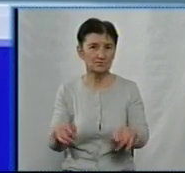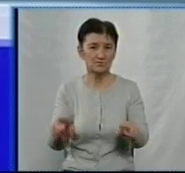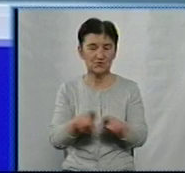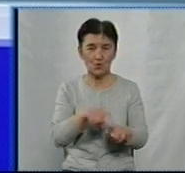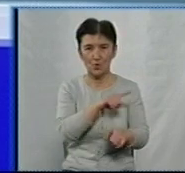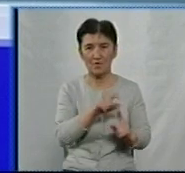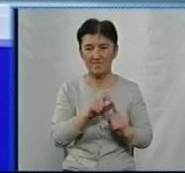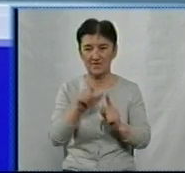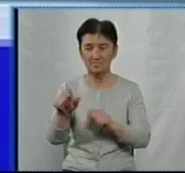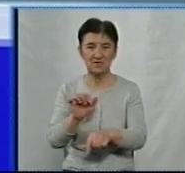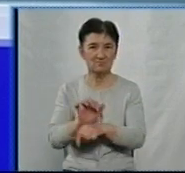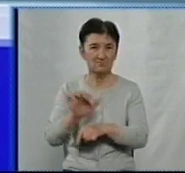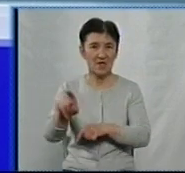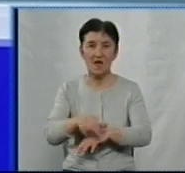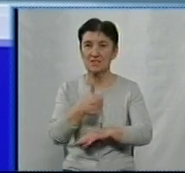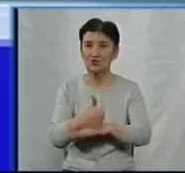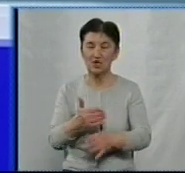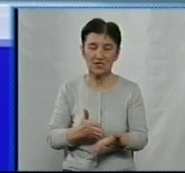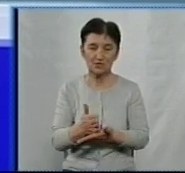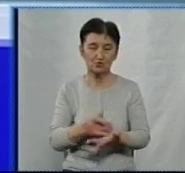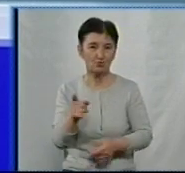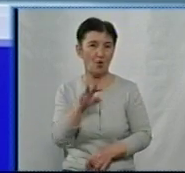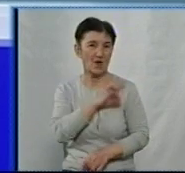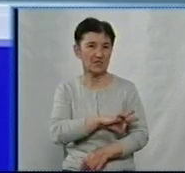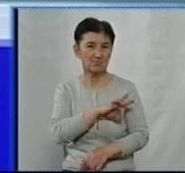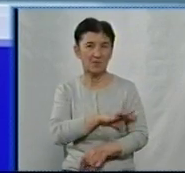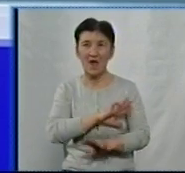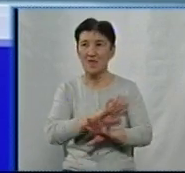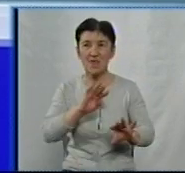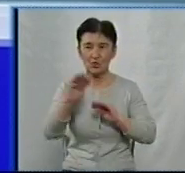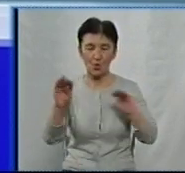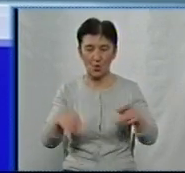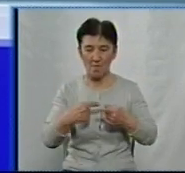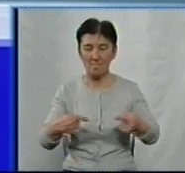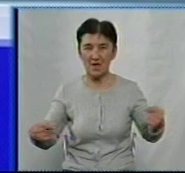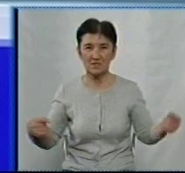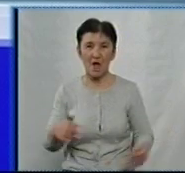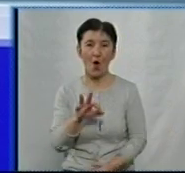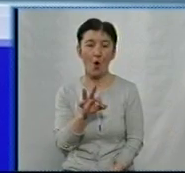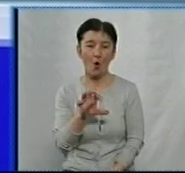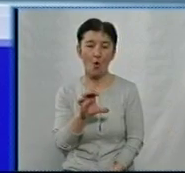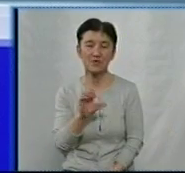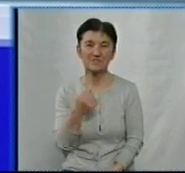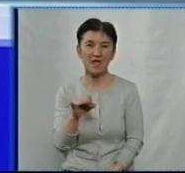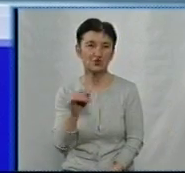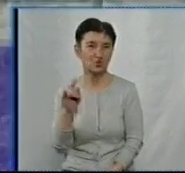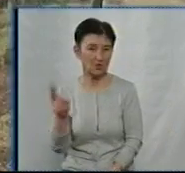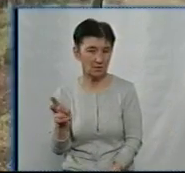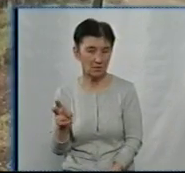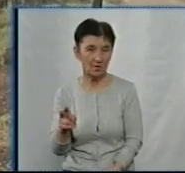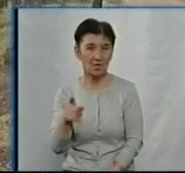відповідь надіслав Суспільному начальник служби експлуатації нерухомого майна підприємства Артем Осадчук на офіційний запит.